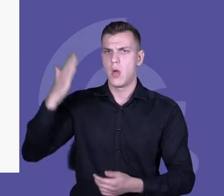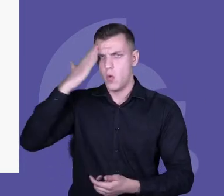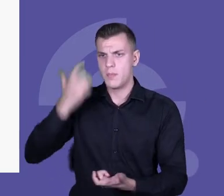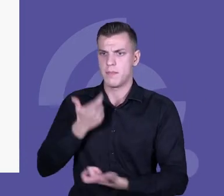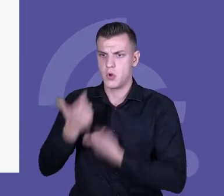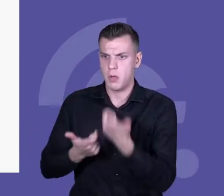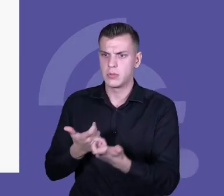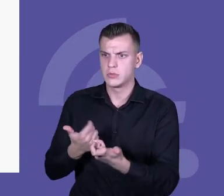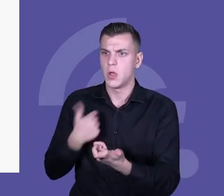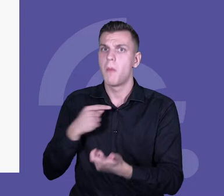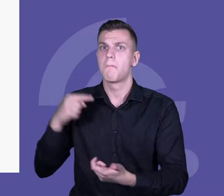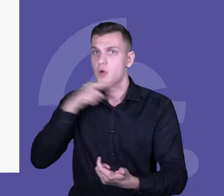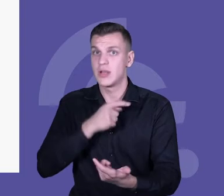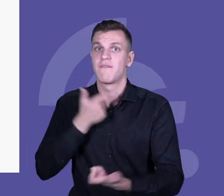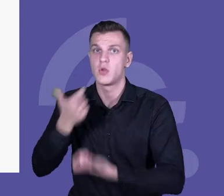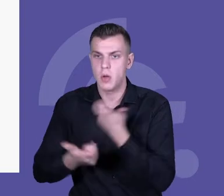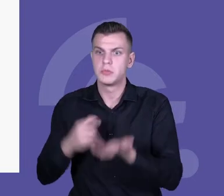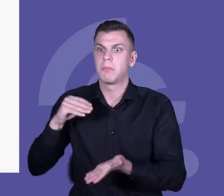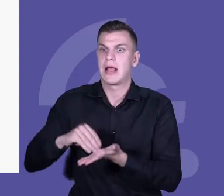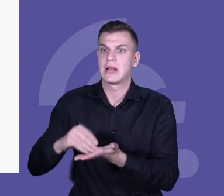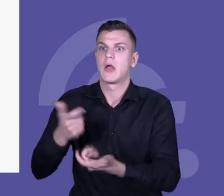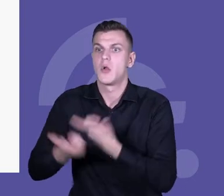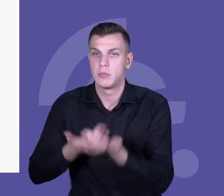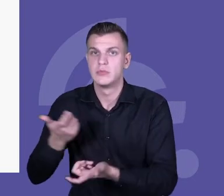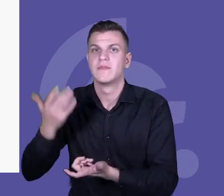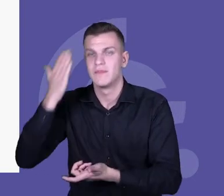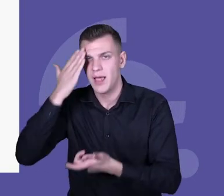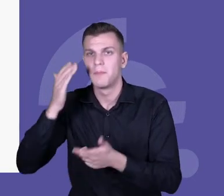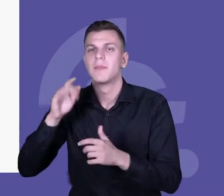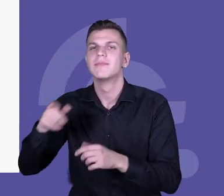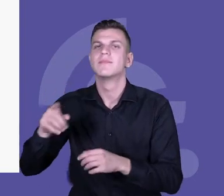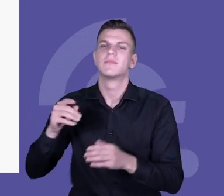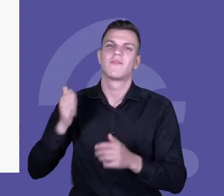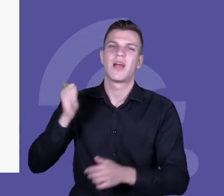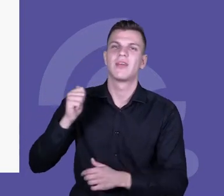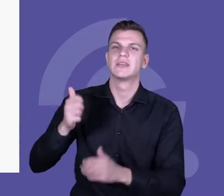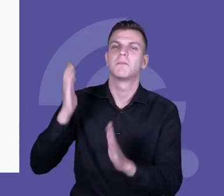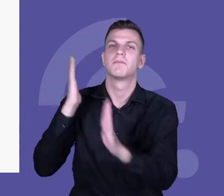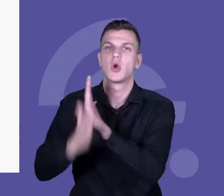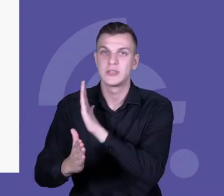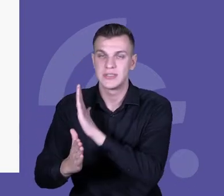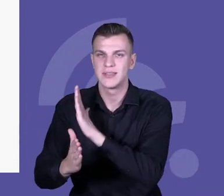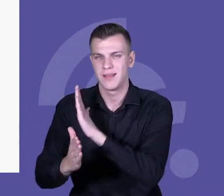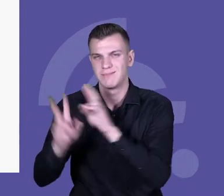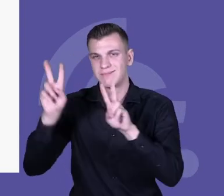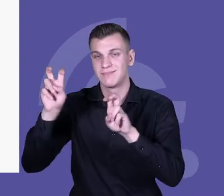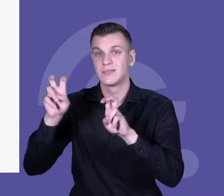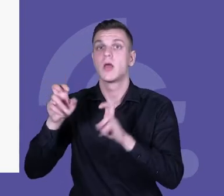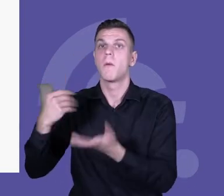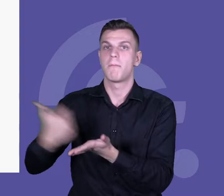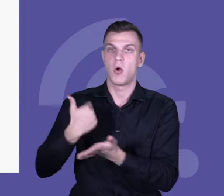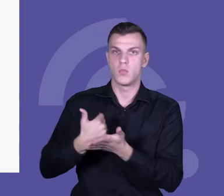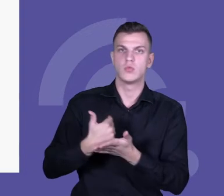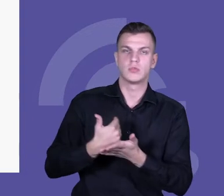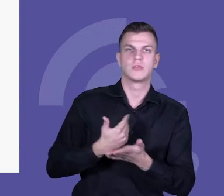co mamy przypraktykowane, co wiemy o rozwijaniu kompetencji prostych, również w kształceniu kompetencji przyszłości. To